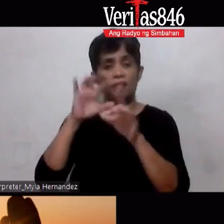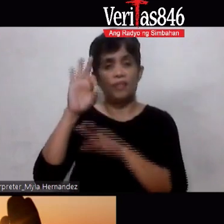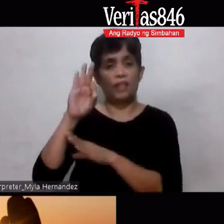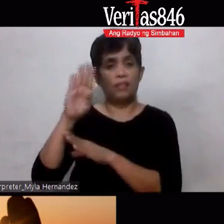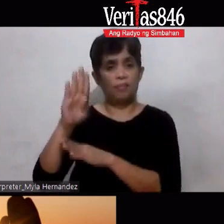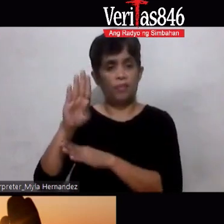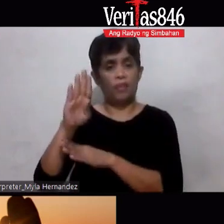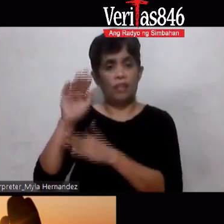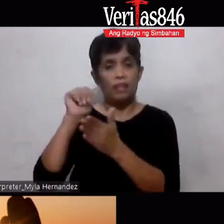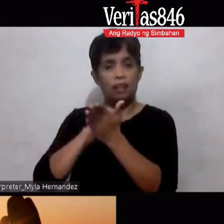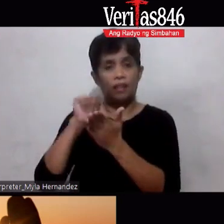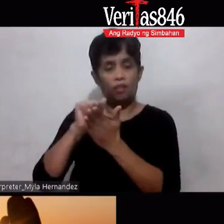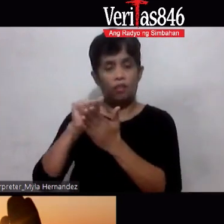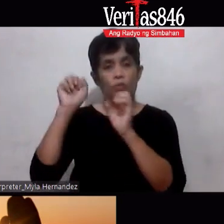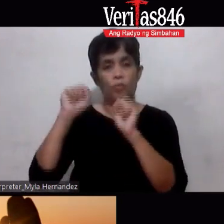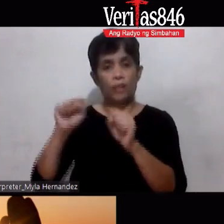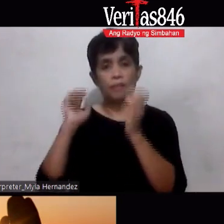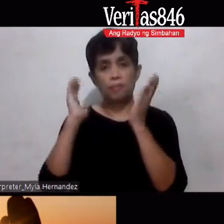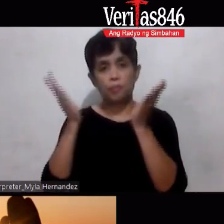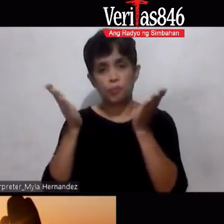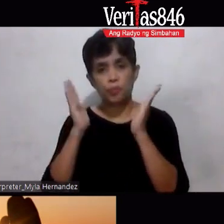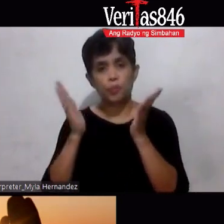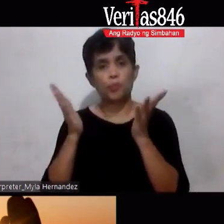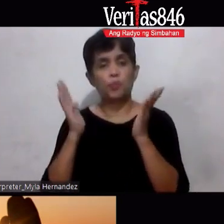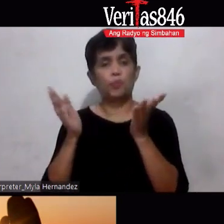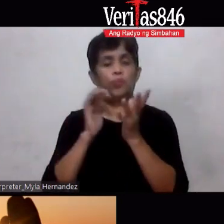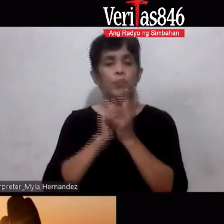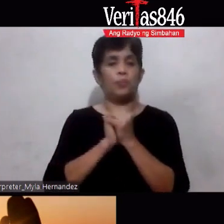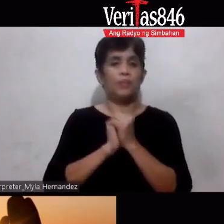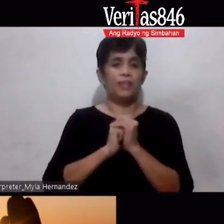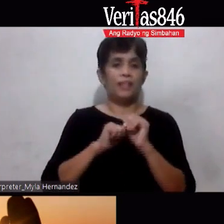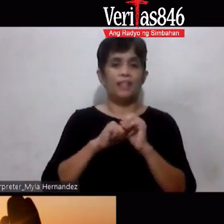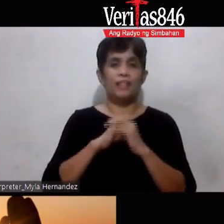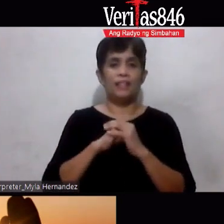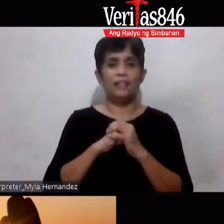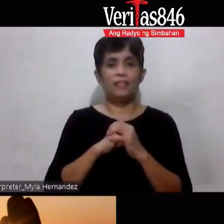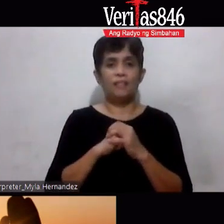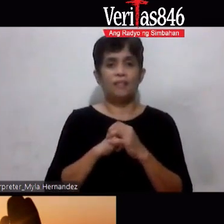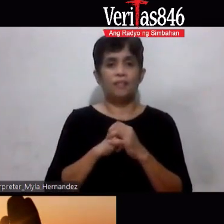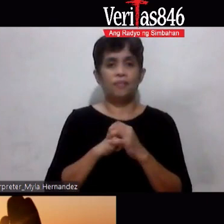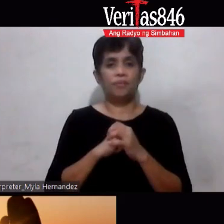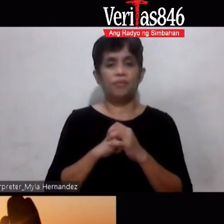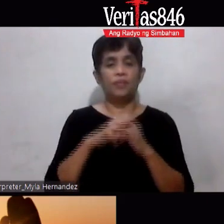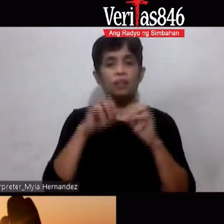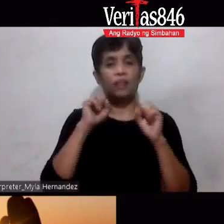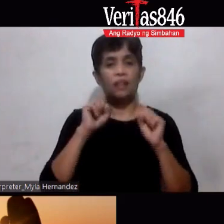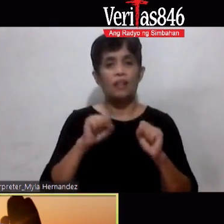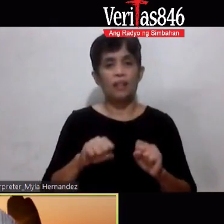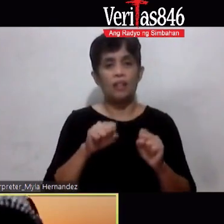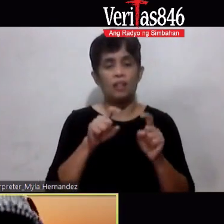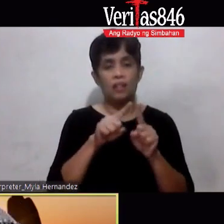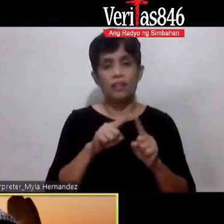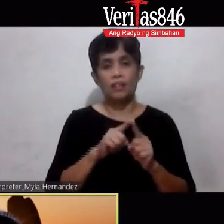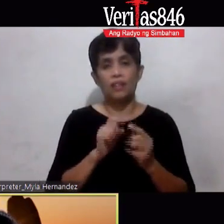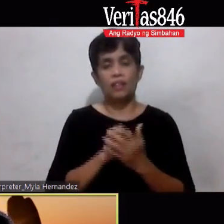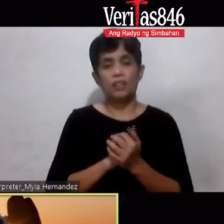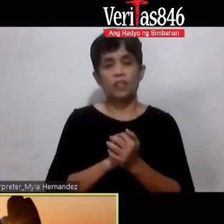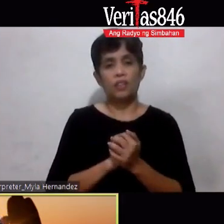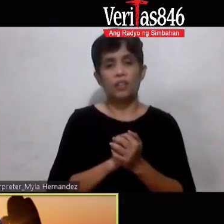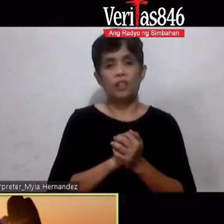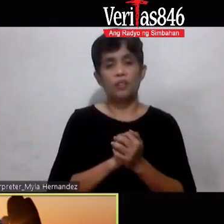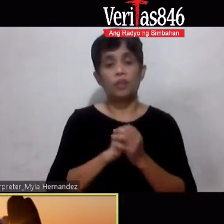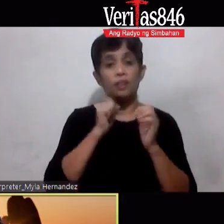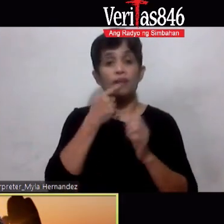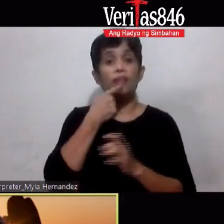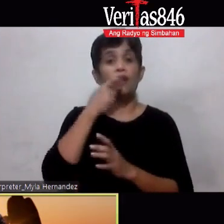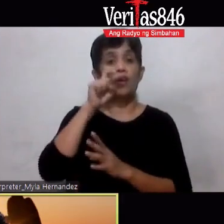Para pwede silang Makipagkwentuhan Makipag Sa atin Yes Makipag Live chat na po tayo Pwede na nga po Kayong mag